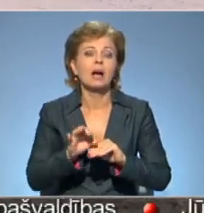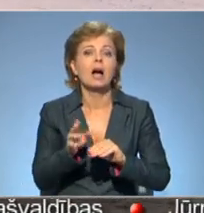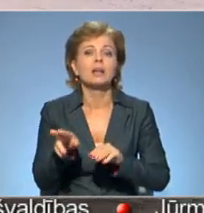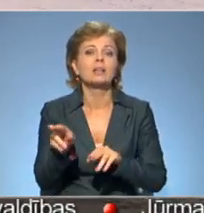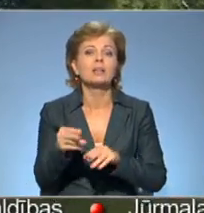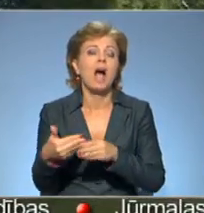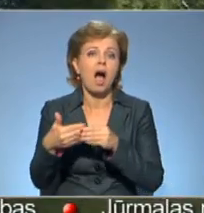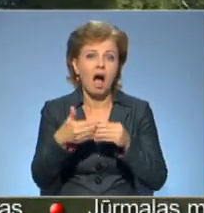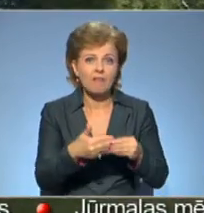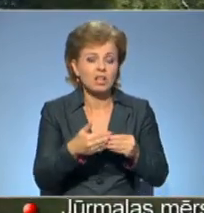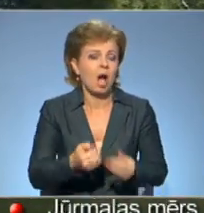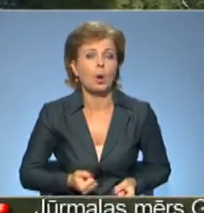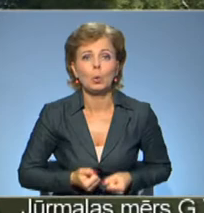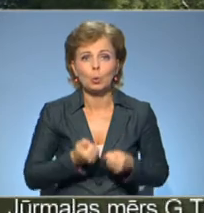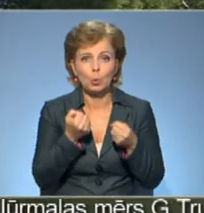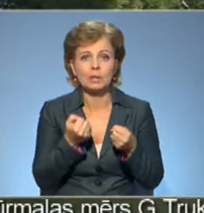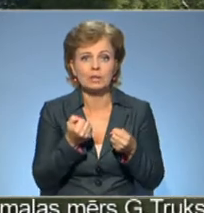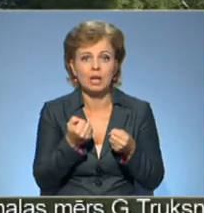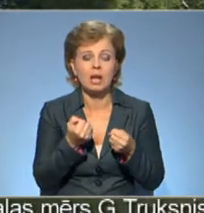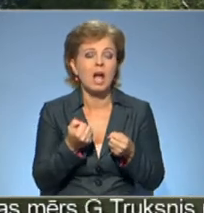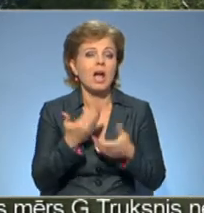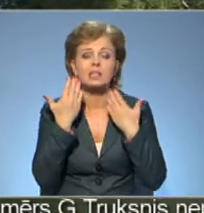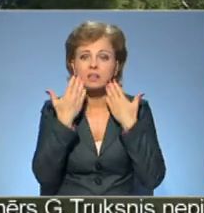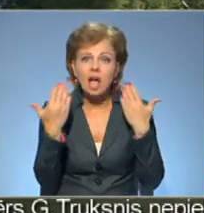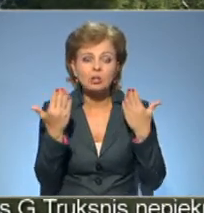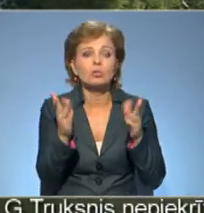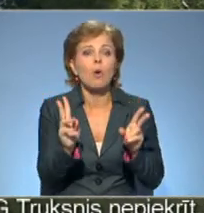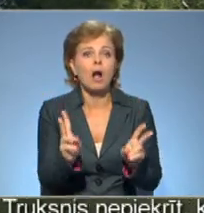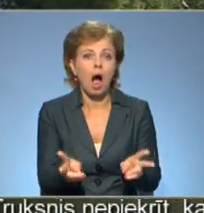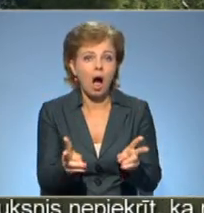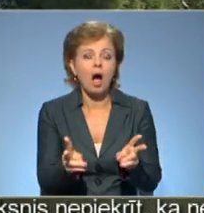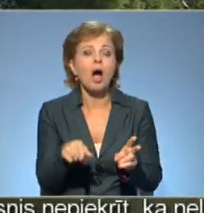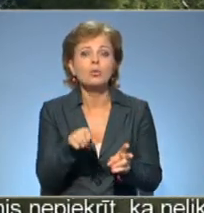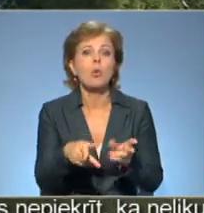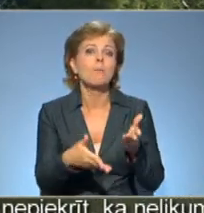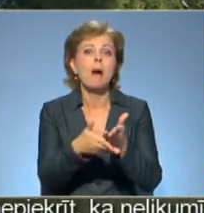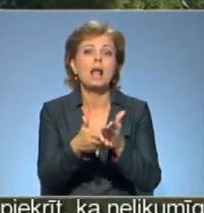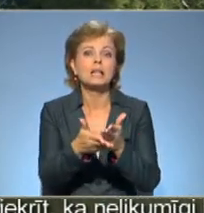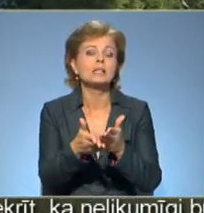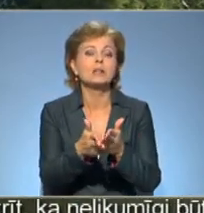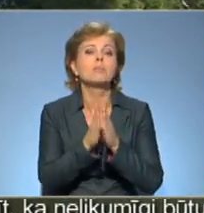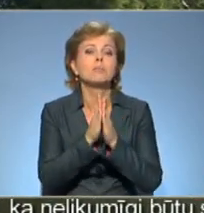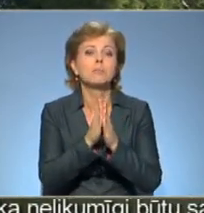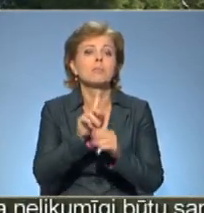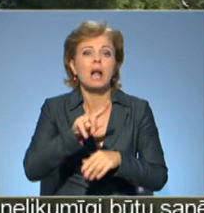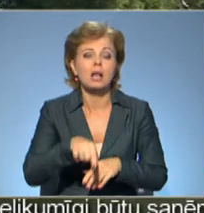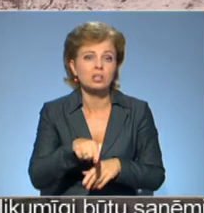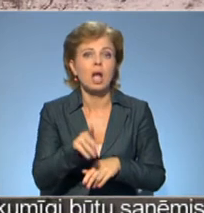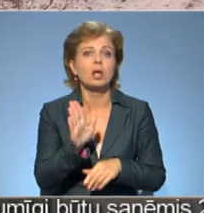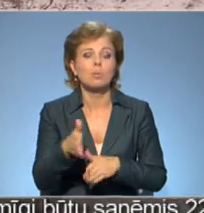jāvadā, grūti ir. Piemēram, nezinu, kam lai to palīdzību prasa, ja būtu vēl ceļš.